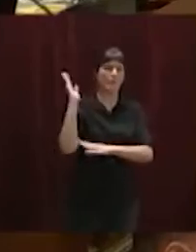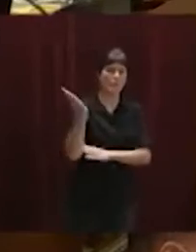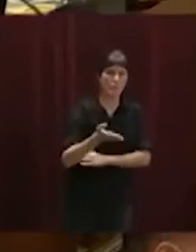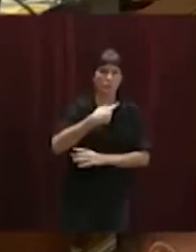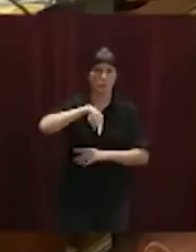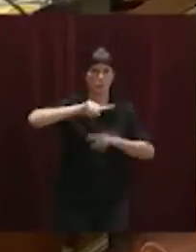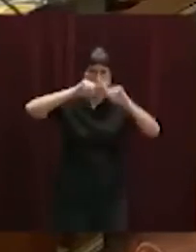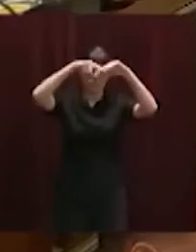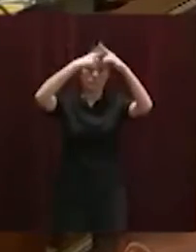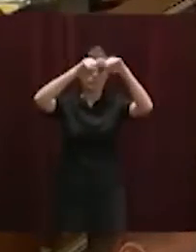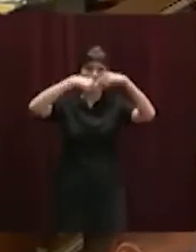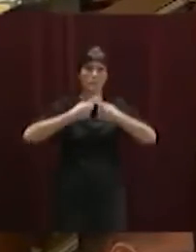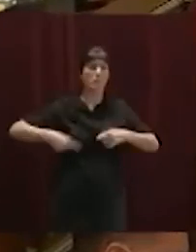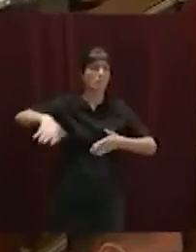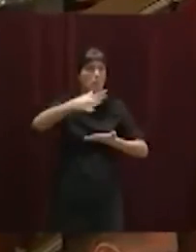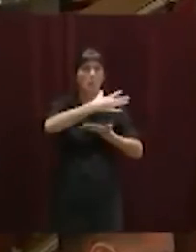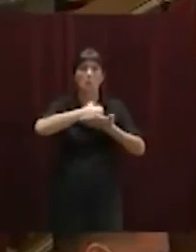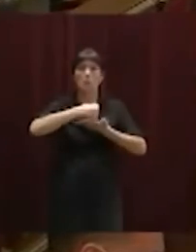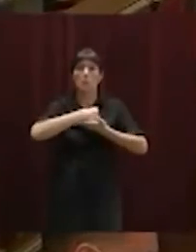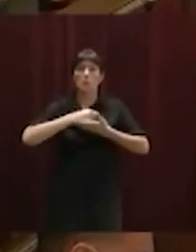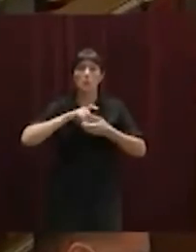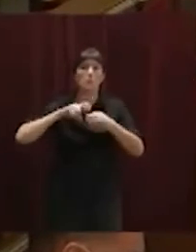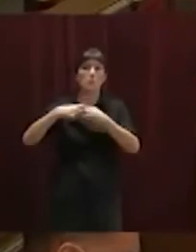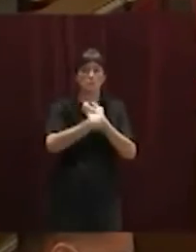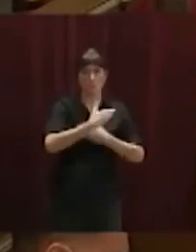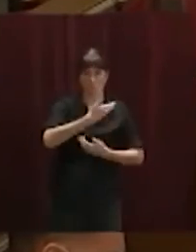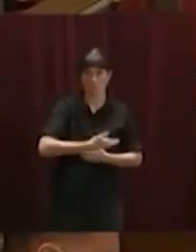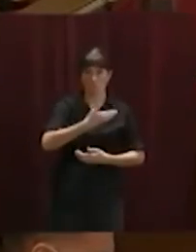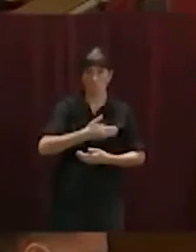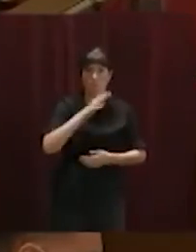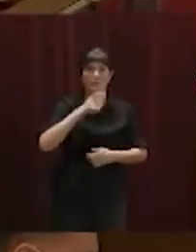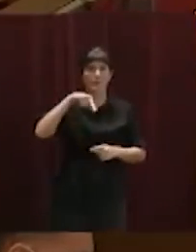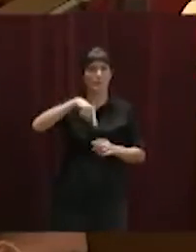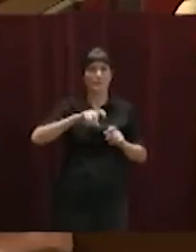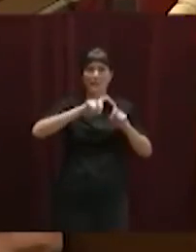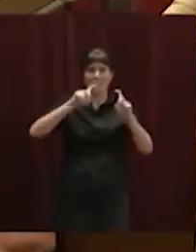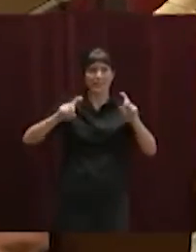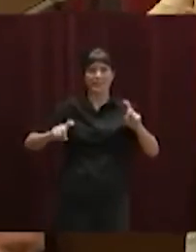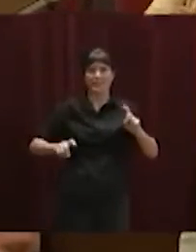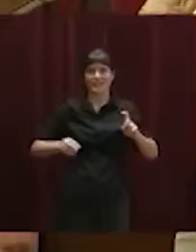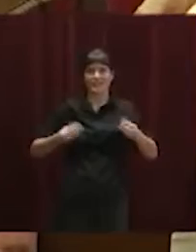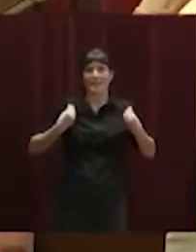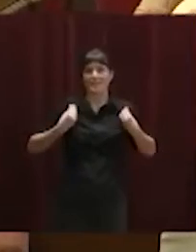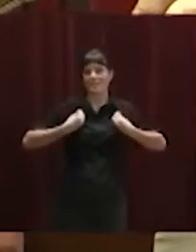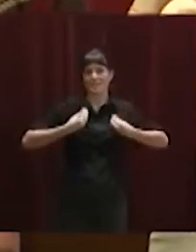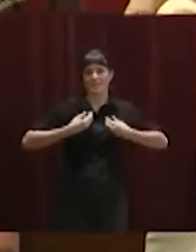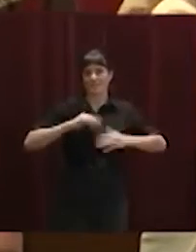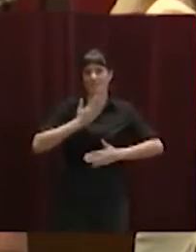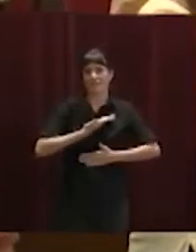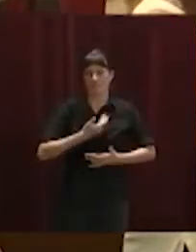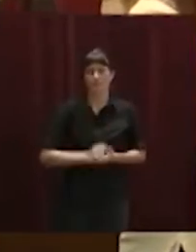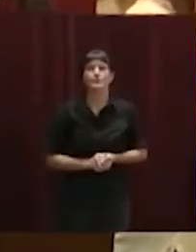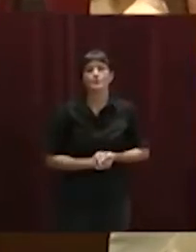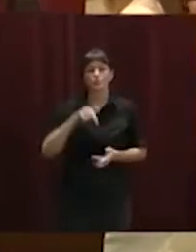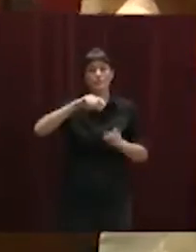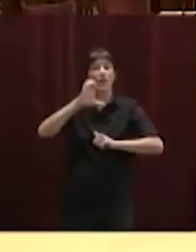sostre de despesa de Balears, que permetrà que el pressupost per l'any que ve del govern sigui de 4.726 milions, quasi un 8%